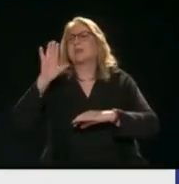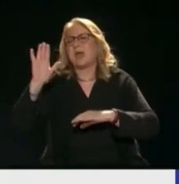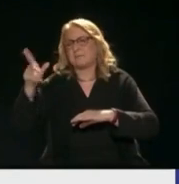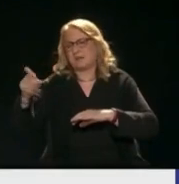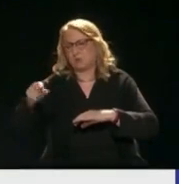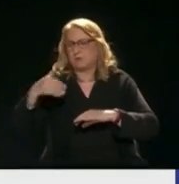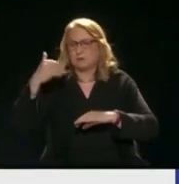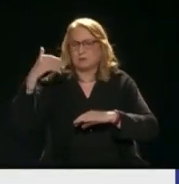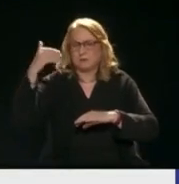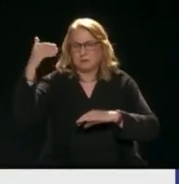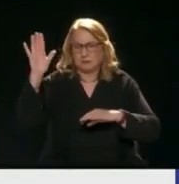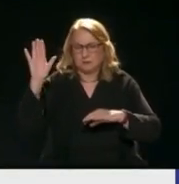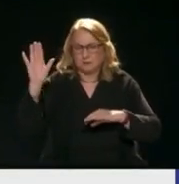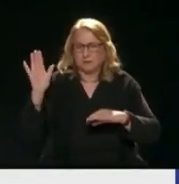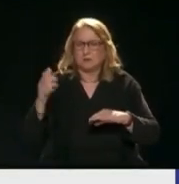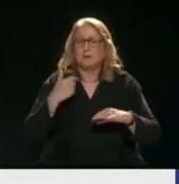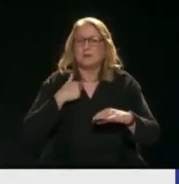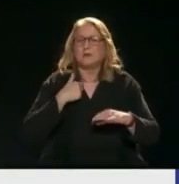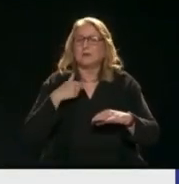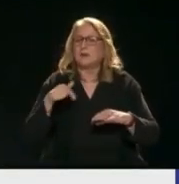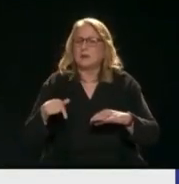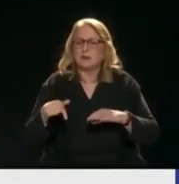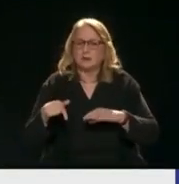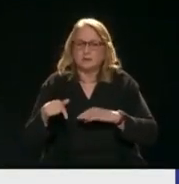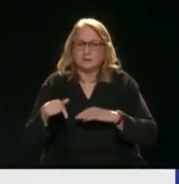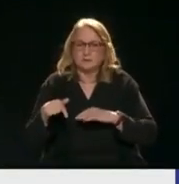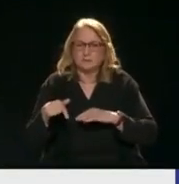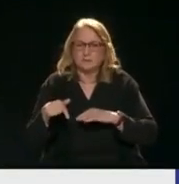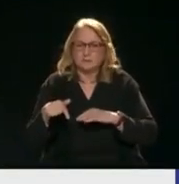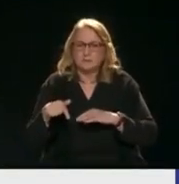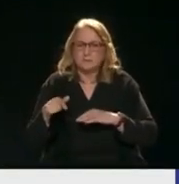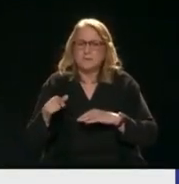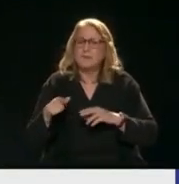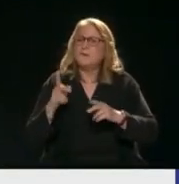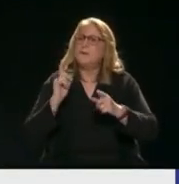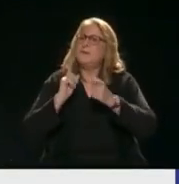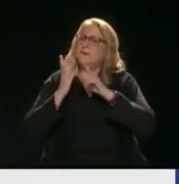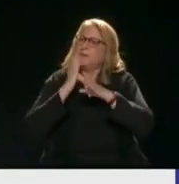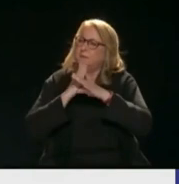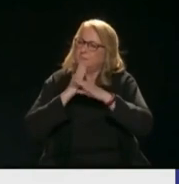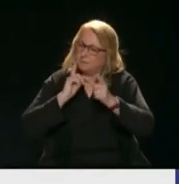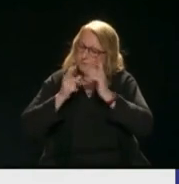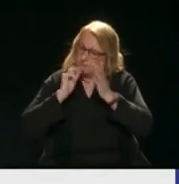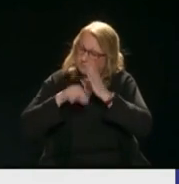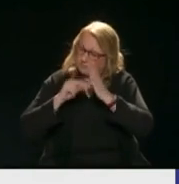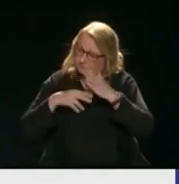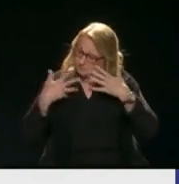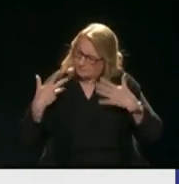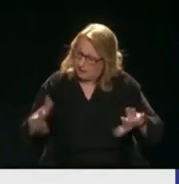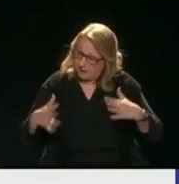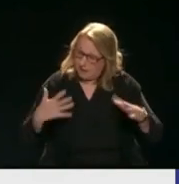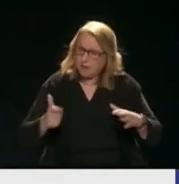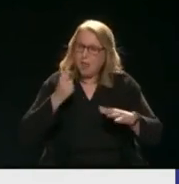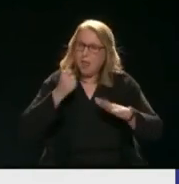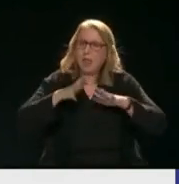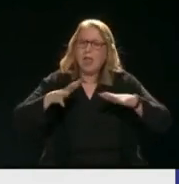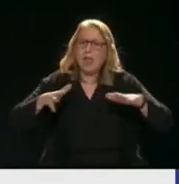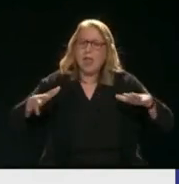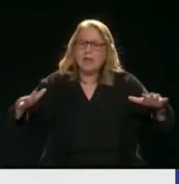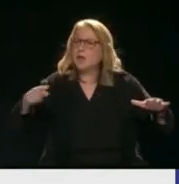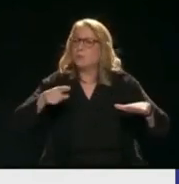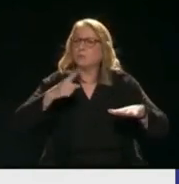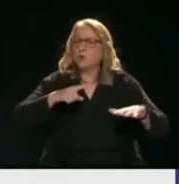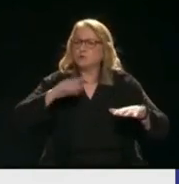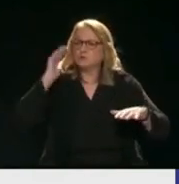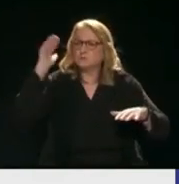Είναι πάνω από τις που δέχονται Καταρχάς Κρυφά συμβόλαια μιλάμε για ένα Αιγαίο Το οποίο το έχει οι παπάδες του Αγίου